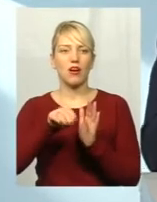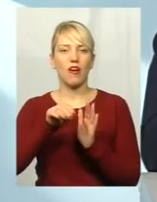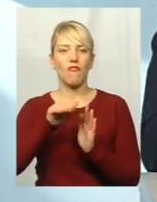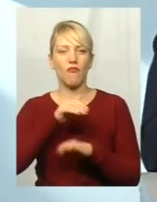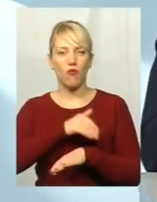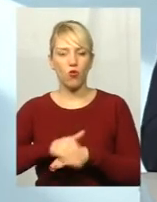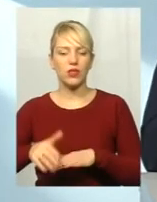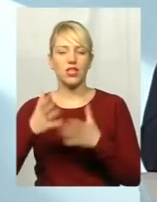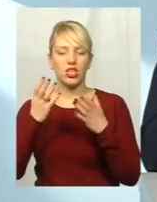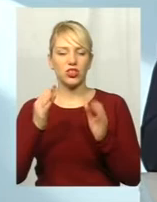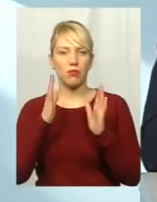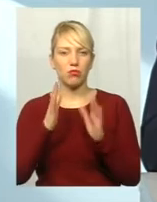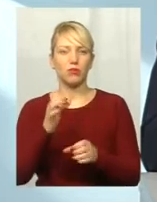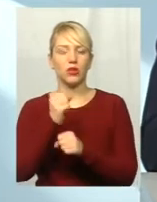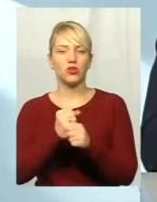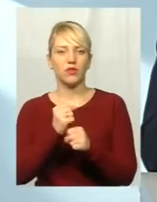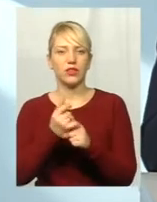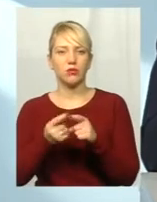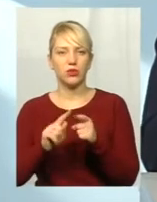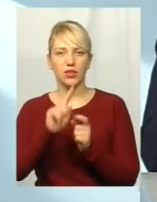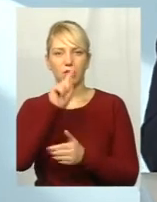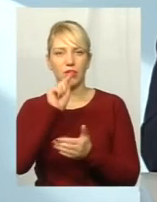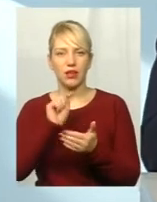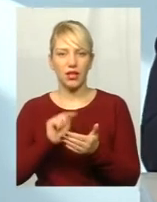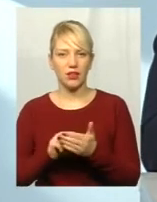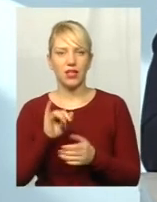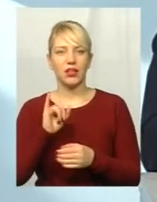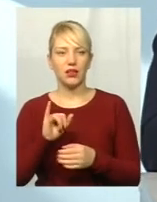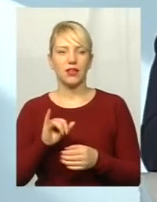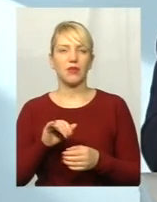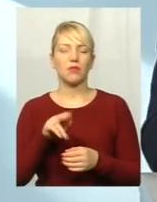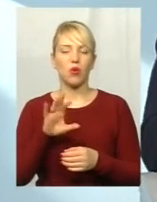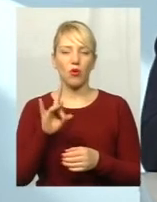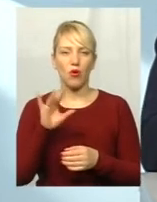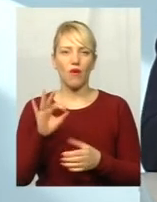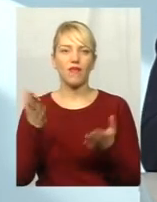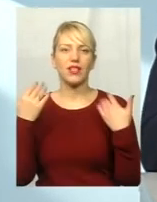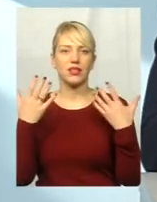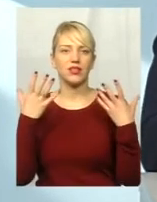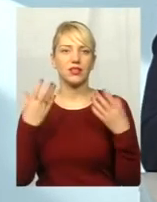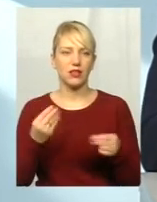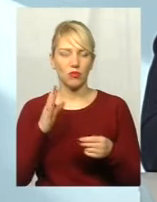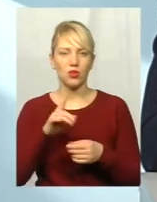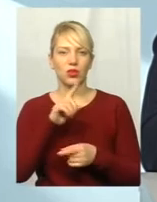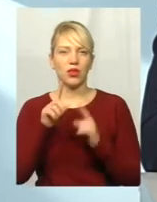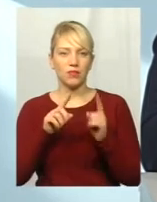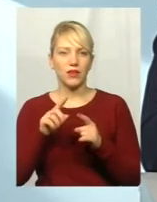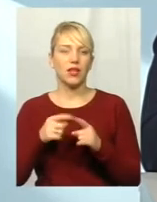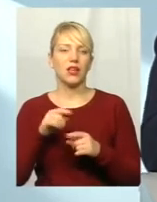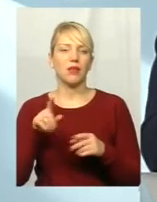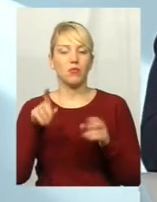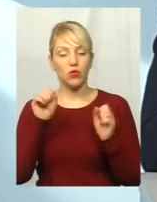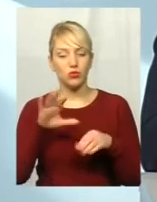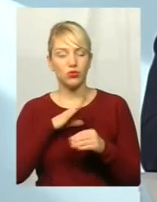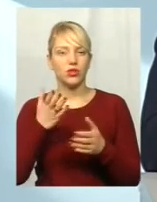ще ми будемо працювати стосовно питання взагалі вихідних днях. Можливо, ми якісь чергові маршрути будемо запускати,